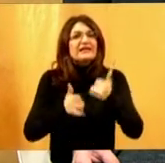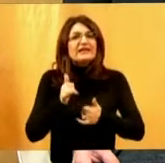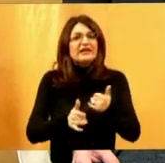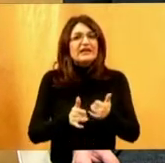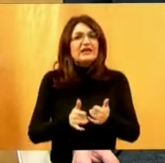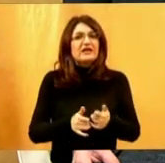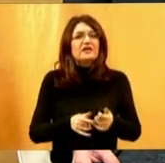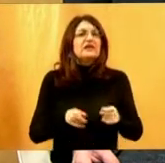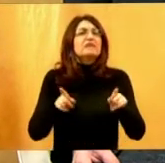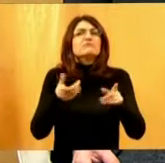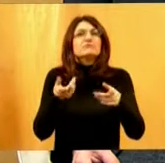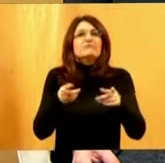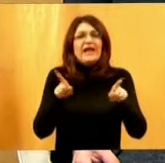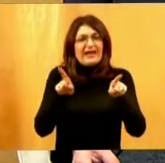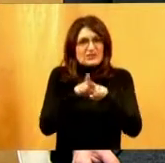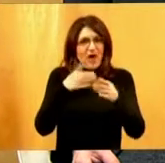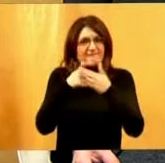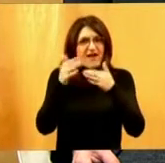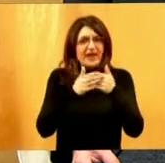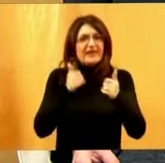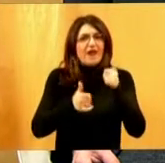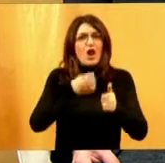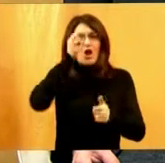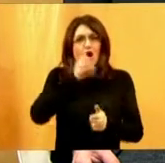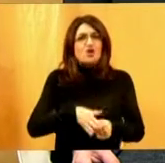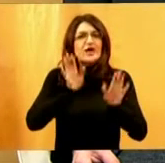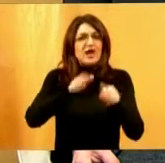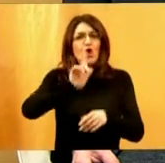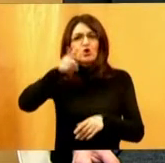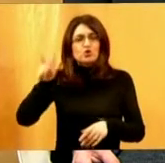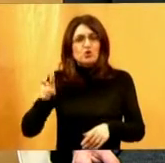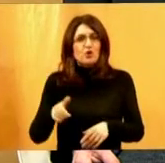ili jednako kvalitetnu ili lošiju nego u nekom drugom ordinaciji? Evo,